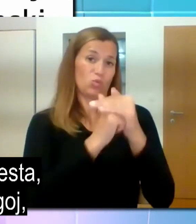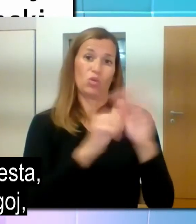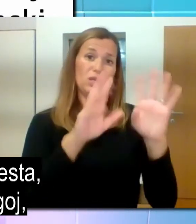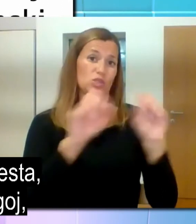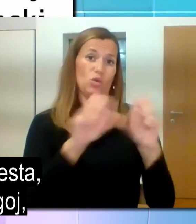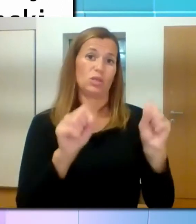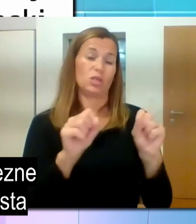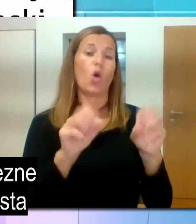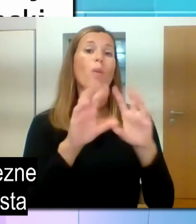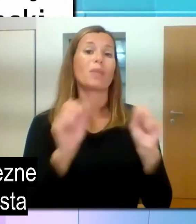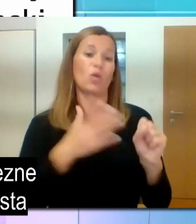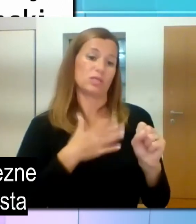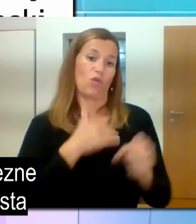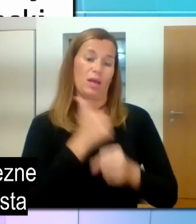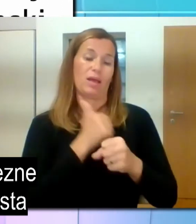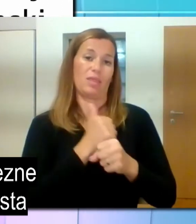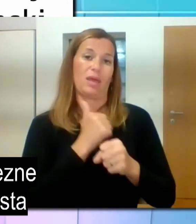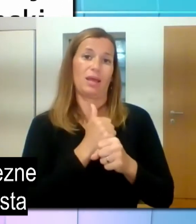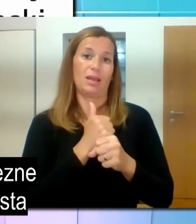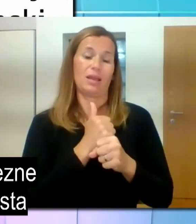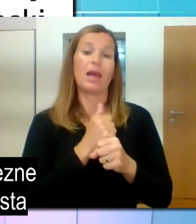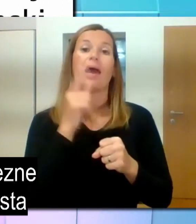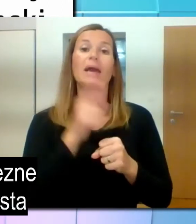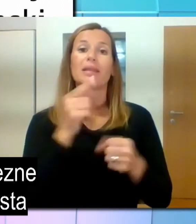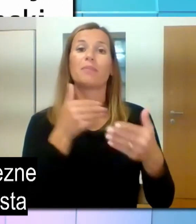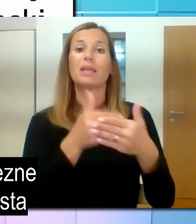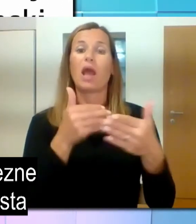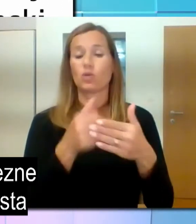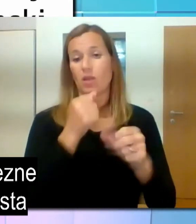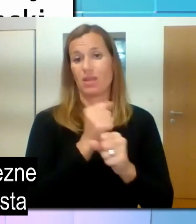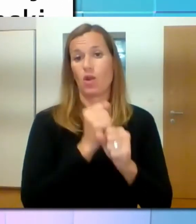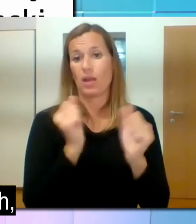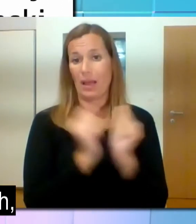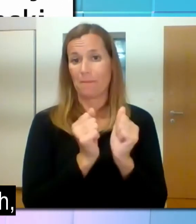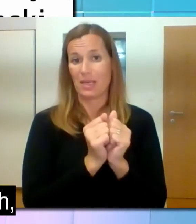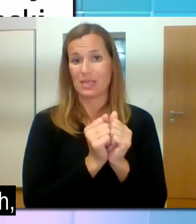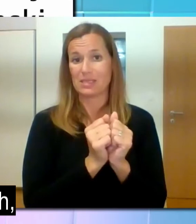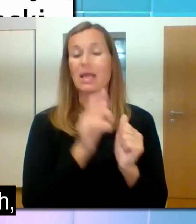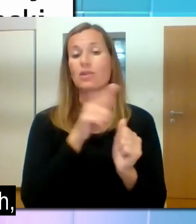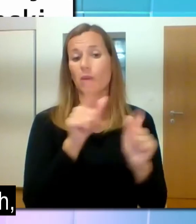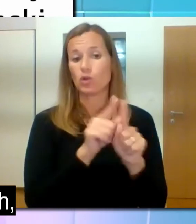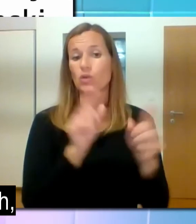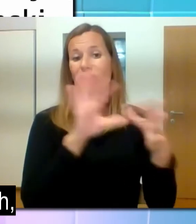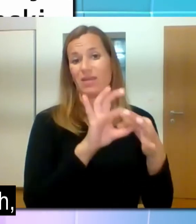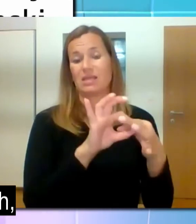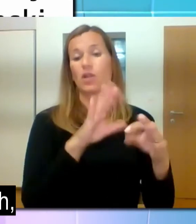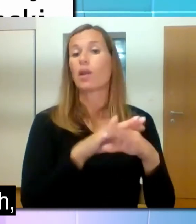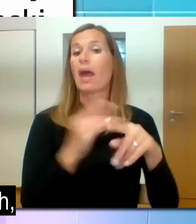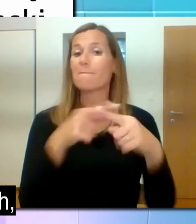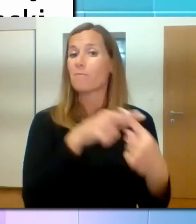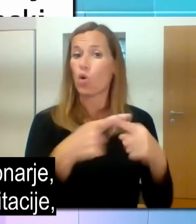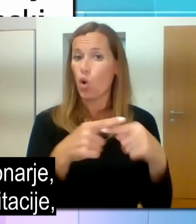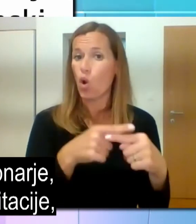na pogoj, da invalid ne more brez ustrezne prilagoditve delovnega mesta svojega dela opraviti. Pri